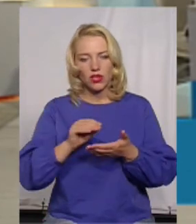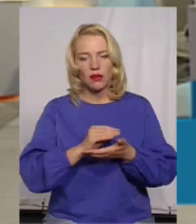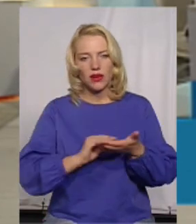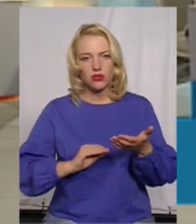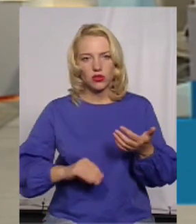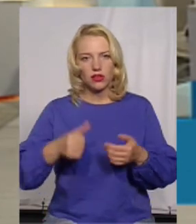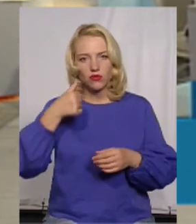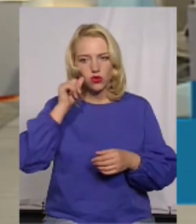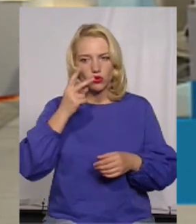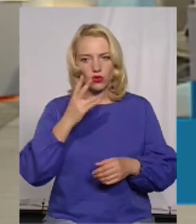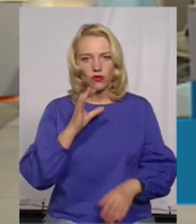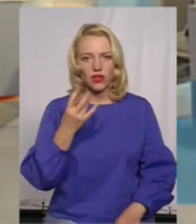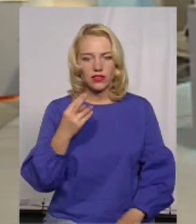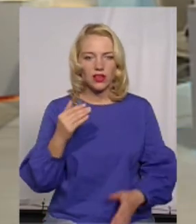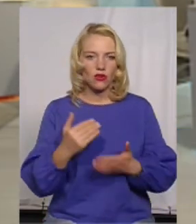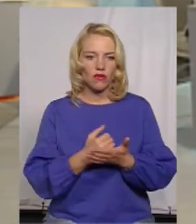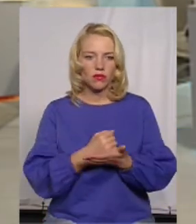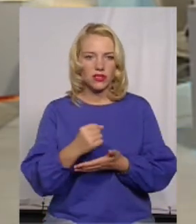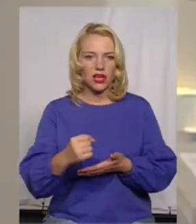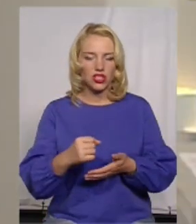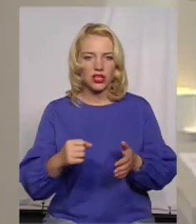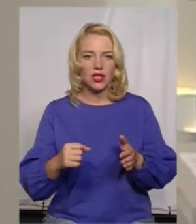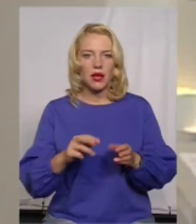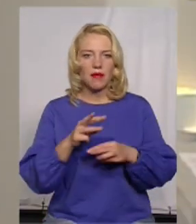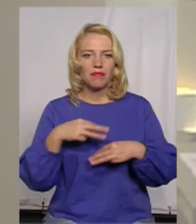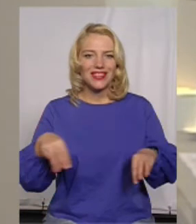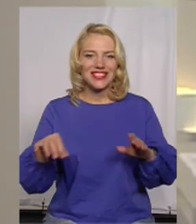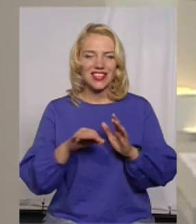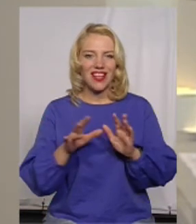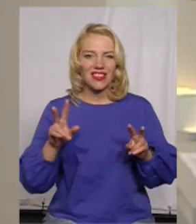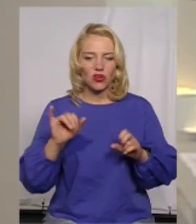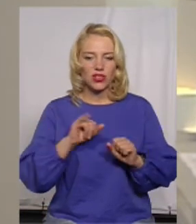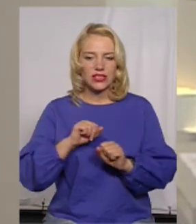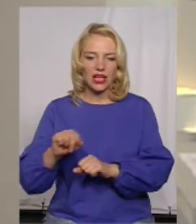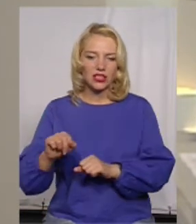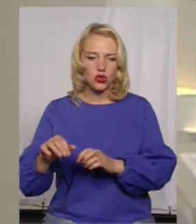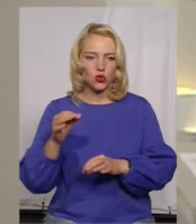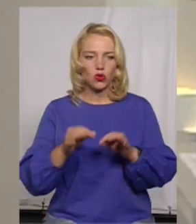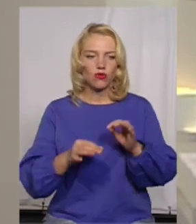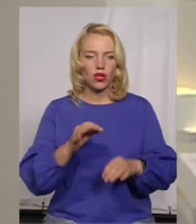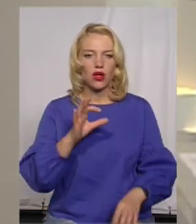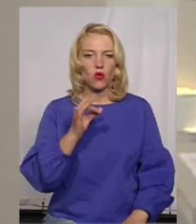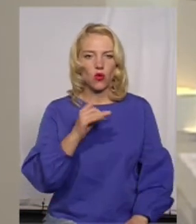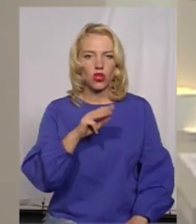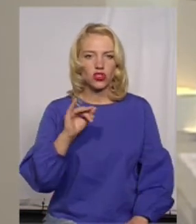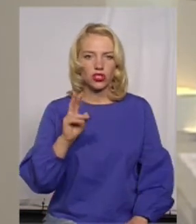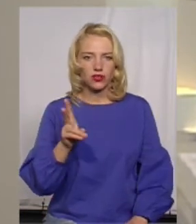-конференції вчора, 2 вересня, новопризначений міністр енергетики і захисту довкілля Олексій Оржель.